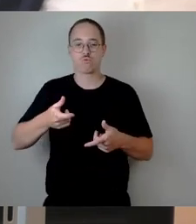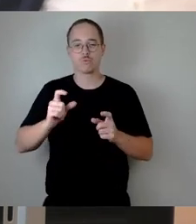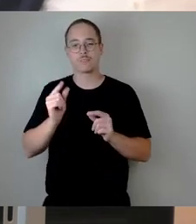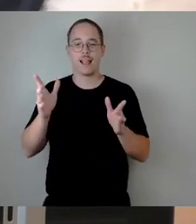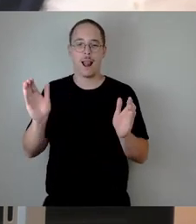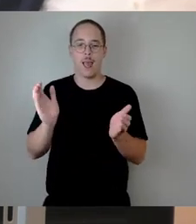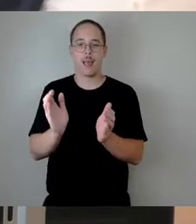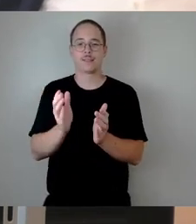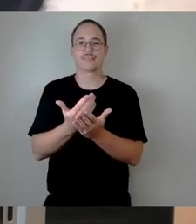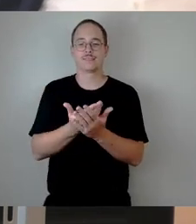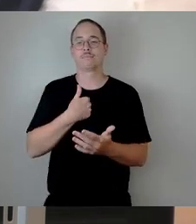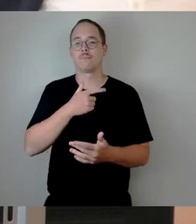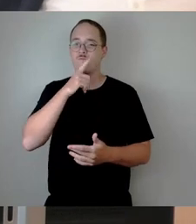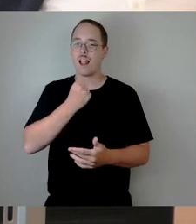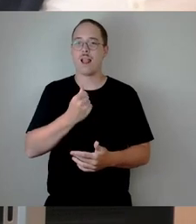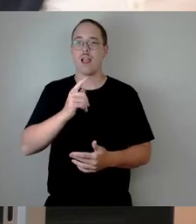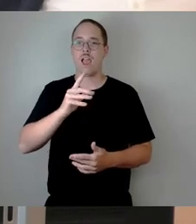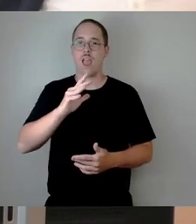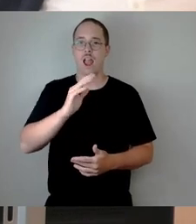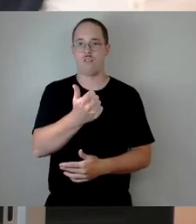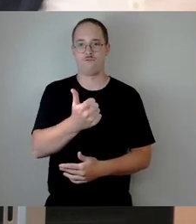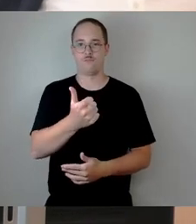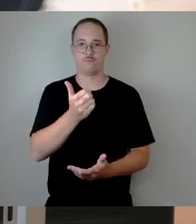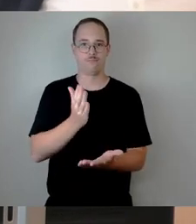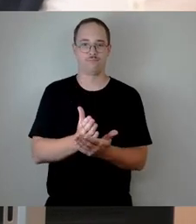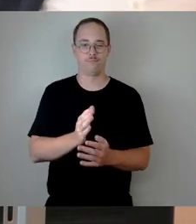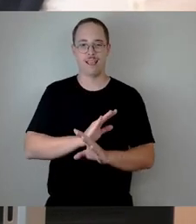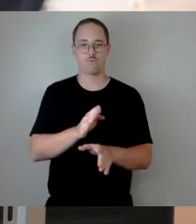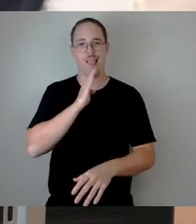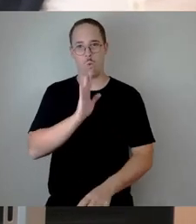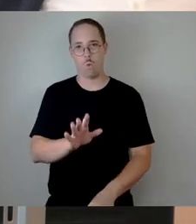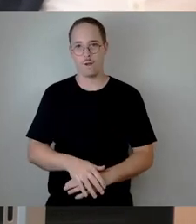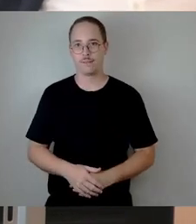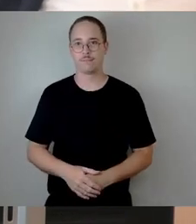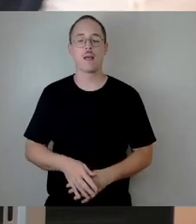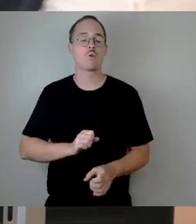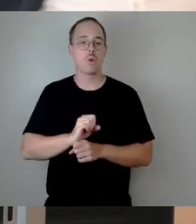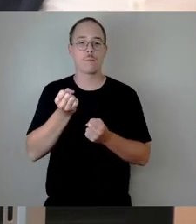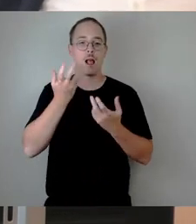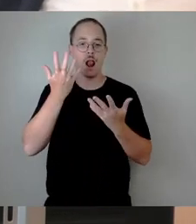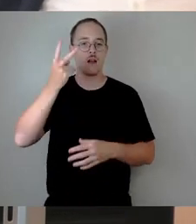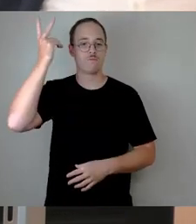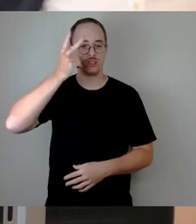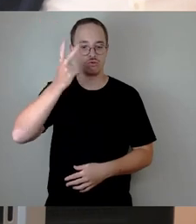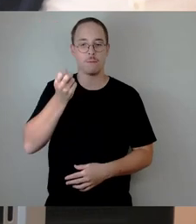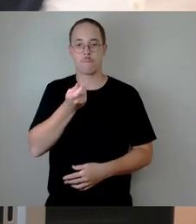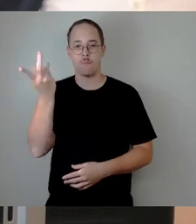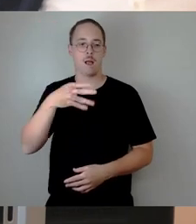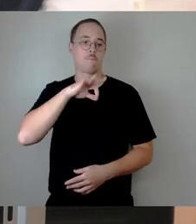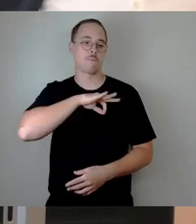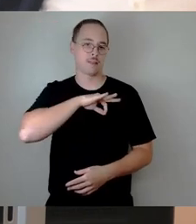Trotzdem habe ich ein großes Verständnis dafür, dass die Parteien, im Moment noch mehr Stimmen haben als wir zum Beispiel,